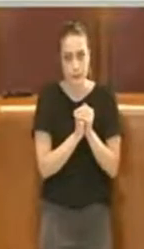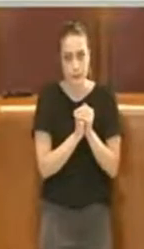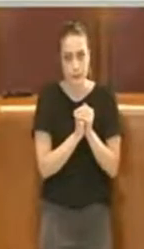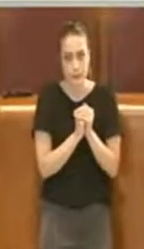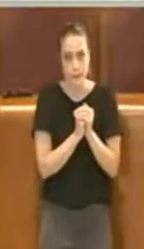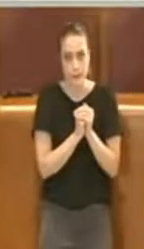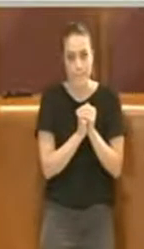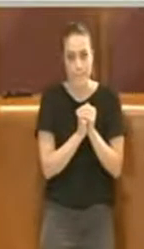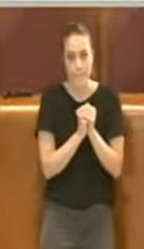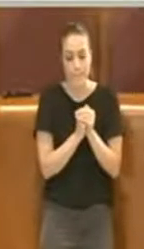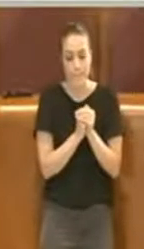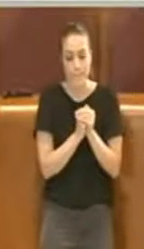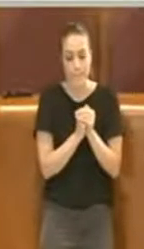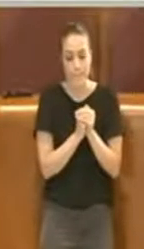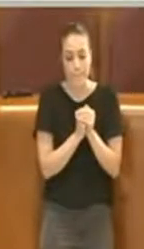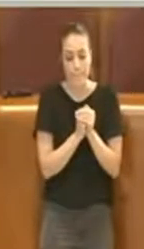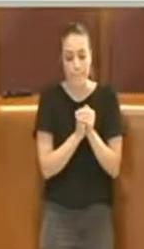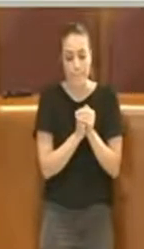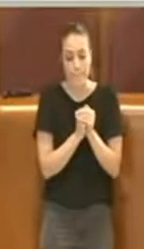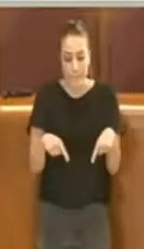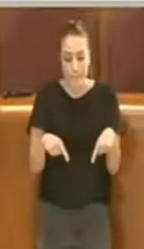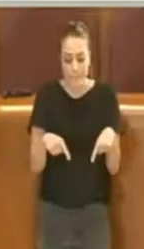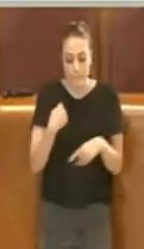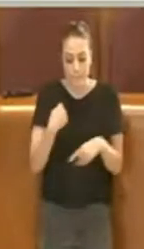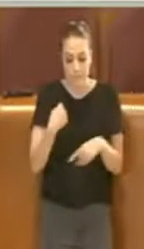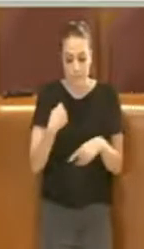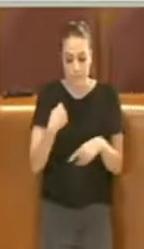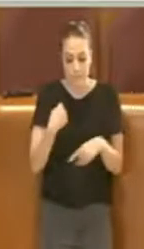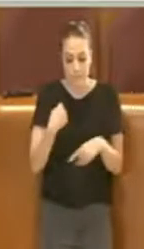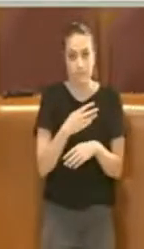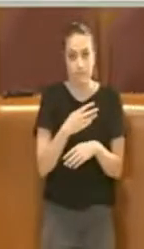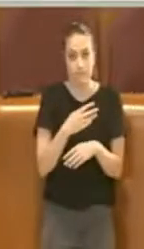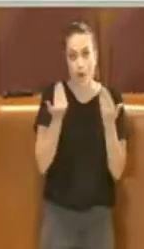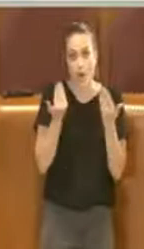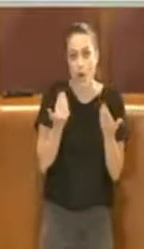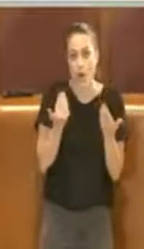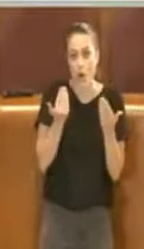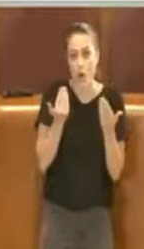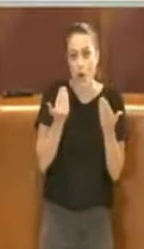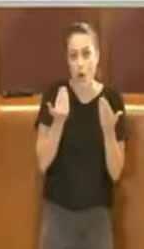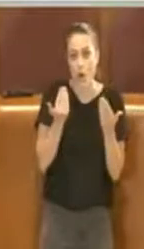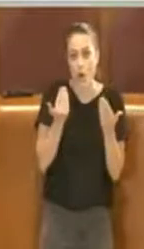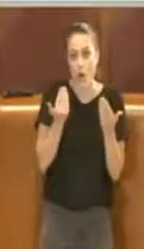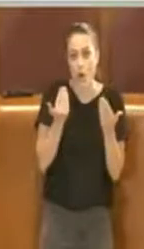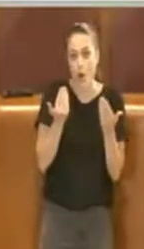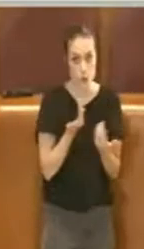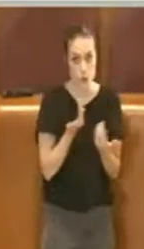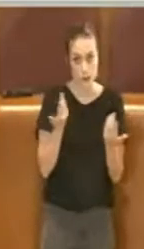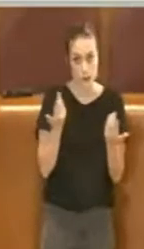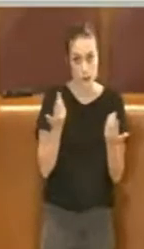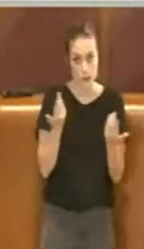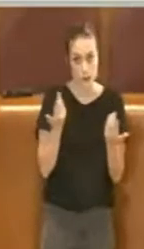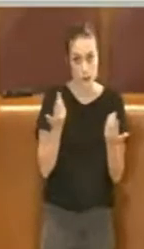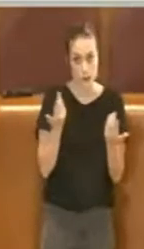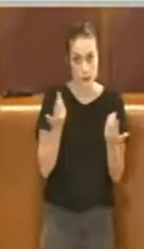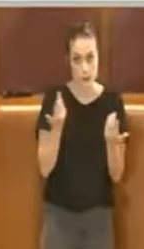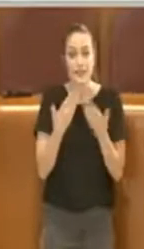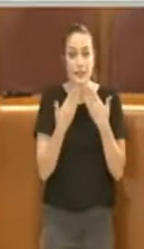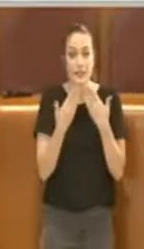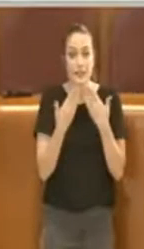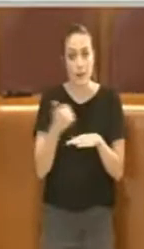Quindi io l'auspicio che faccio a tutti è che per una volta l'Assemblea di Capitolina sia di esempio,